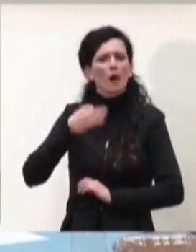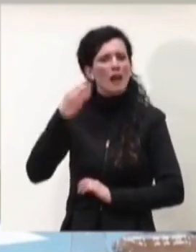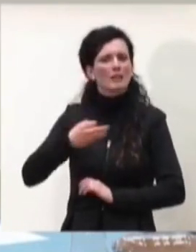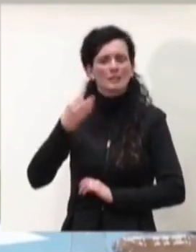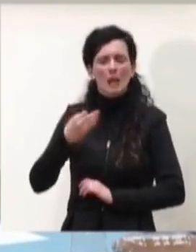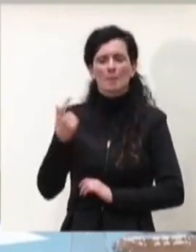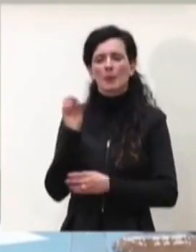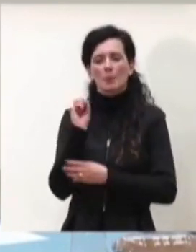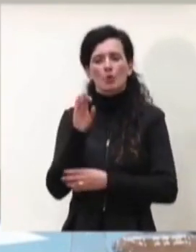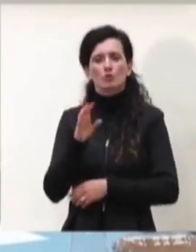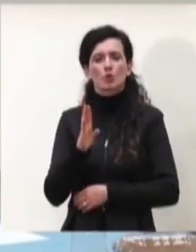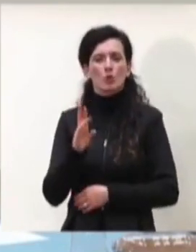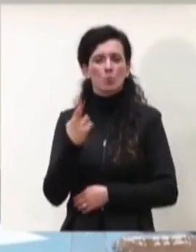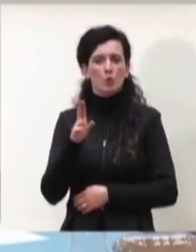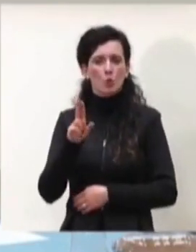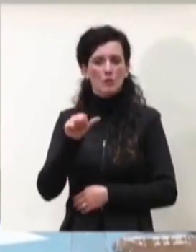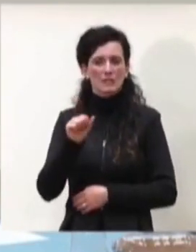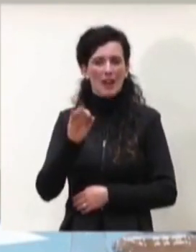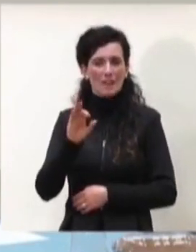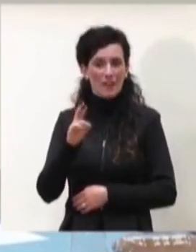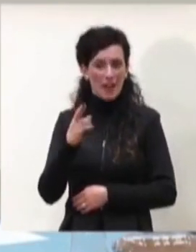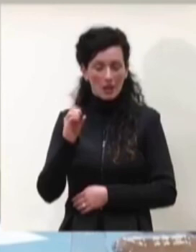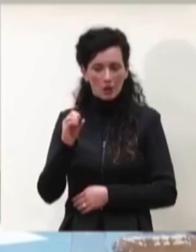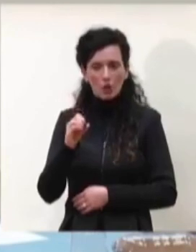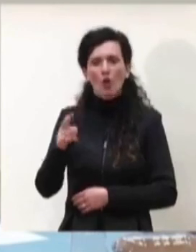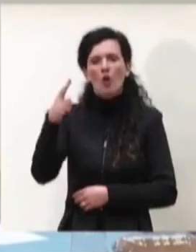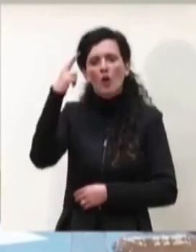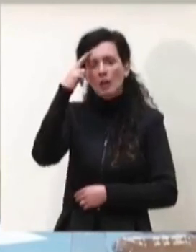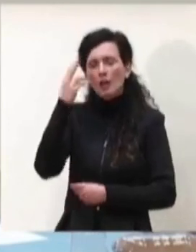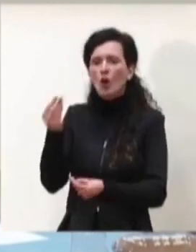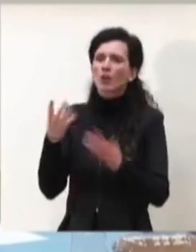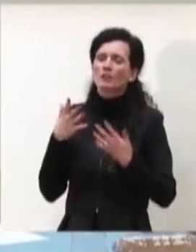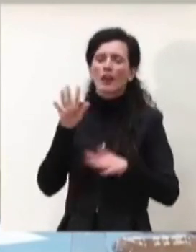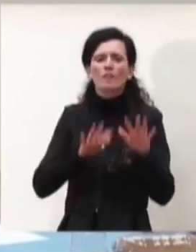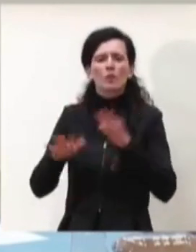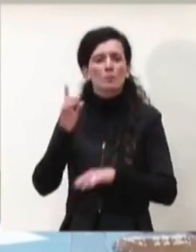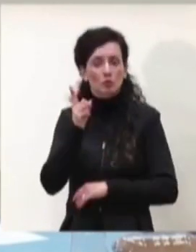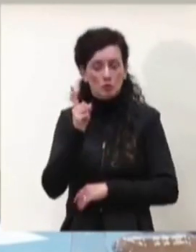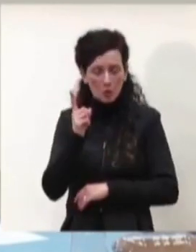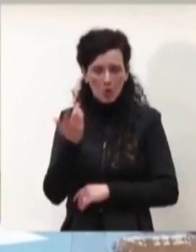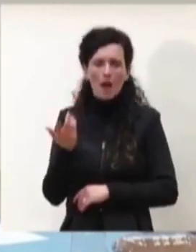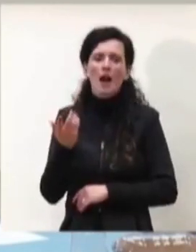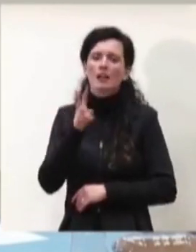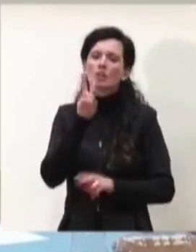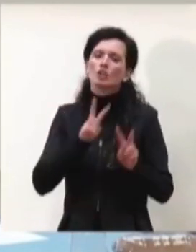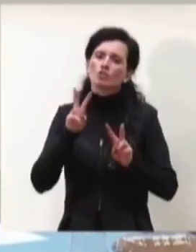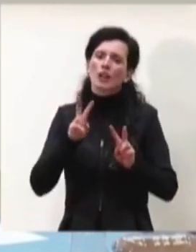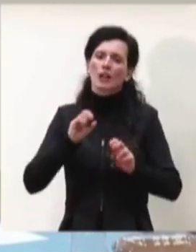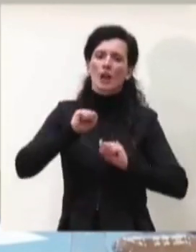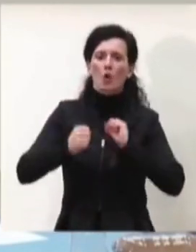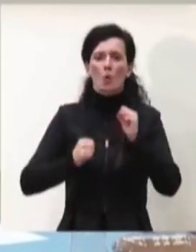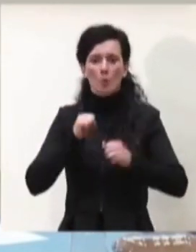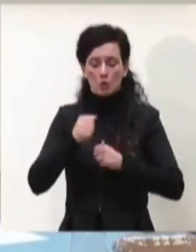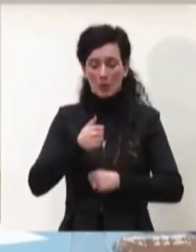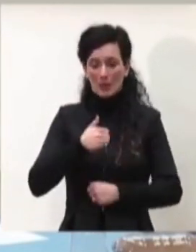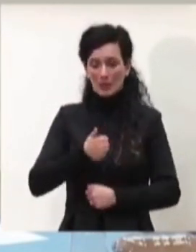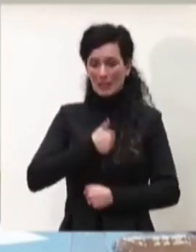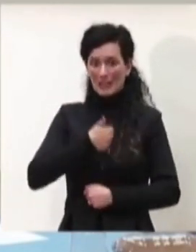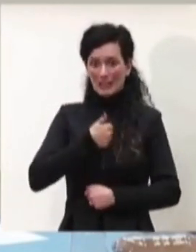che ci richiamano l'importanza di mantenere non solo comportamenti individuali